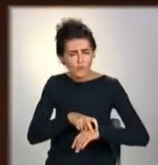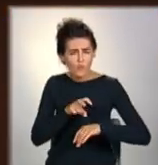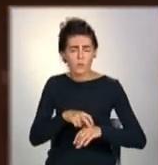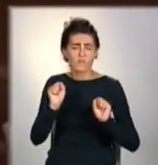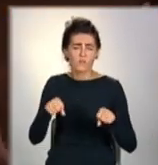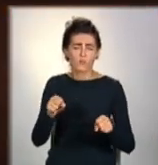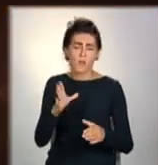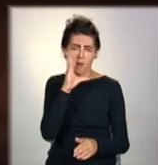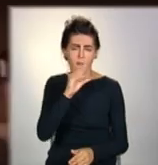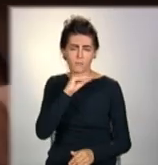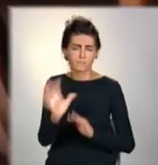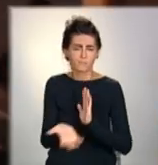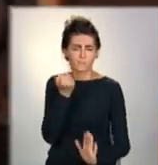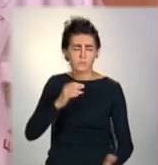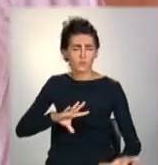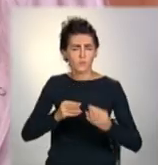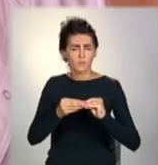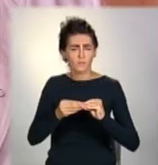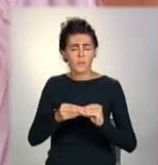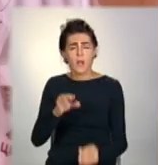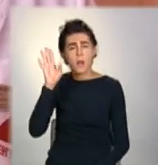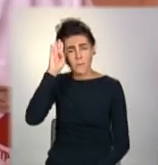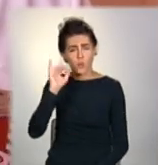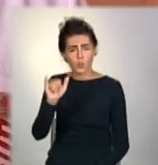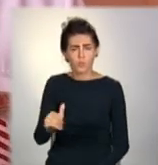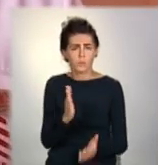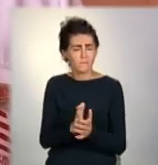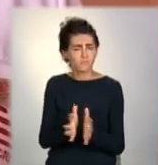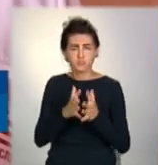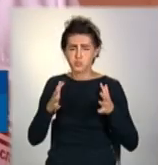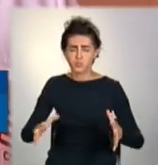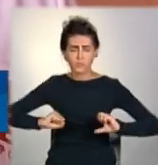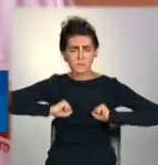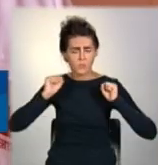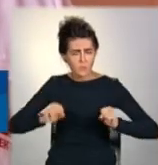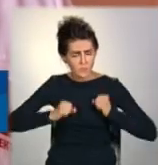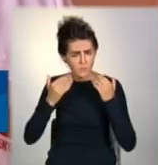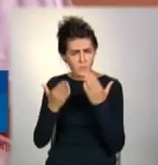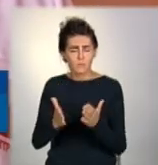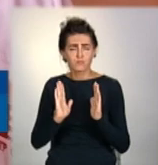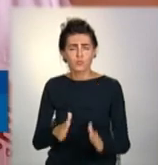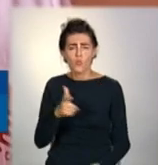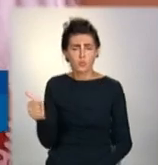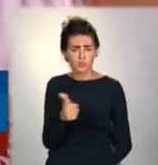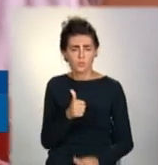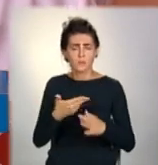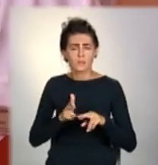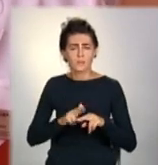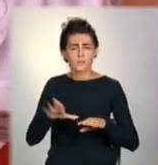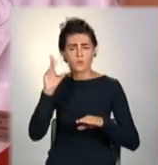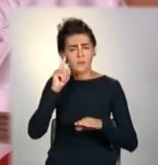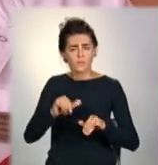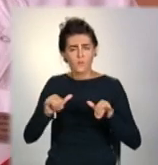сподіватися на вдалий результат. У Кирюшу дуже великі способності. Він буде добре розвиватися, тому що родители